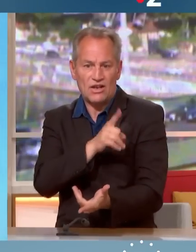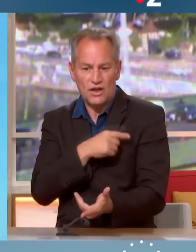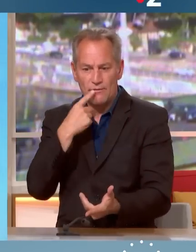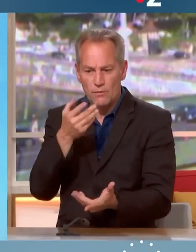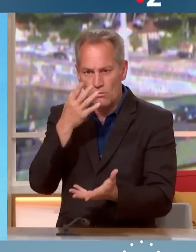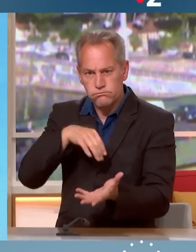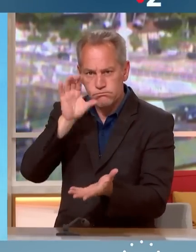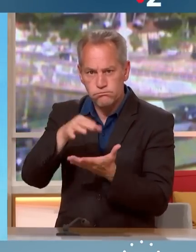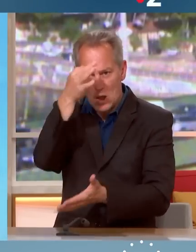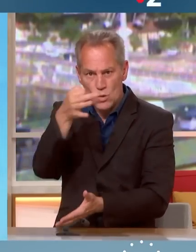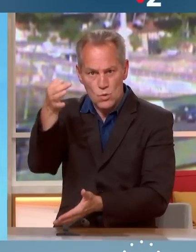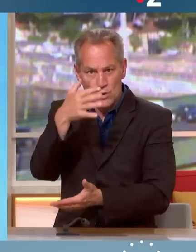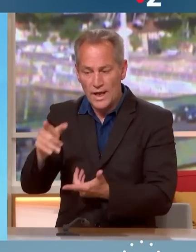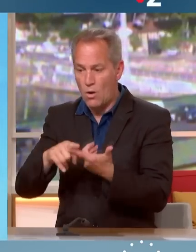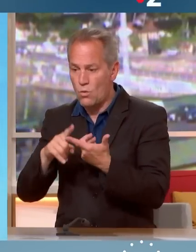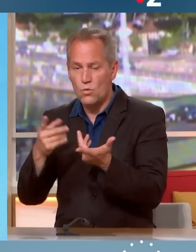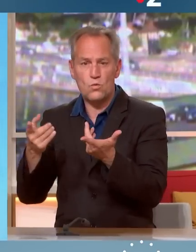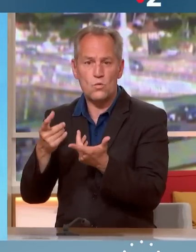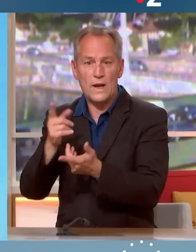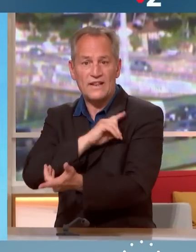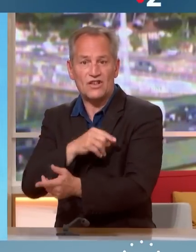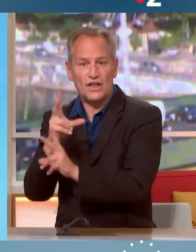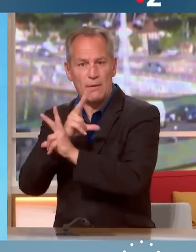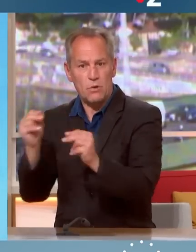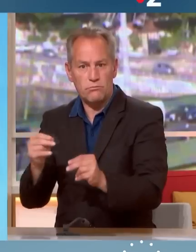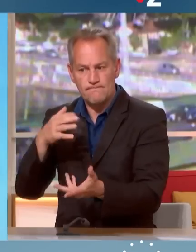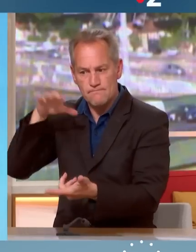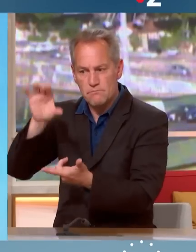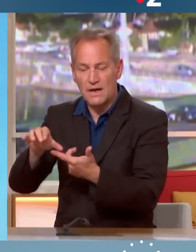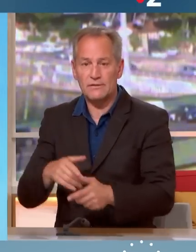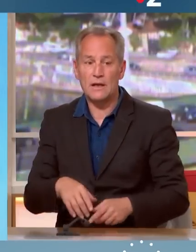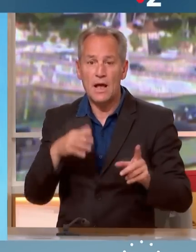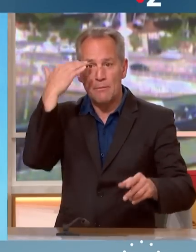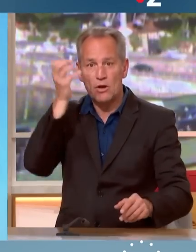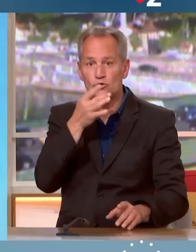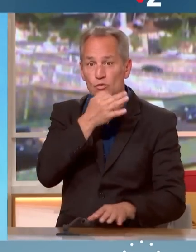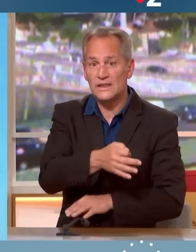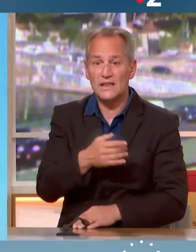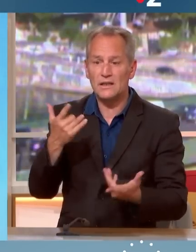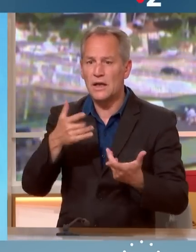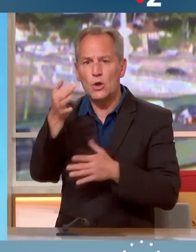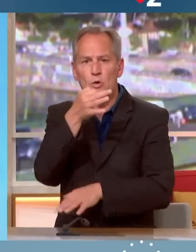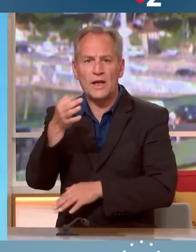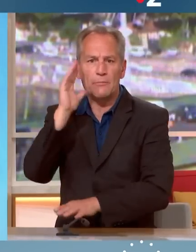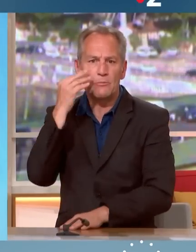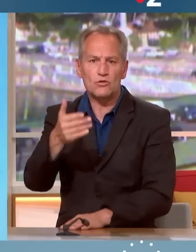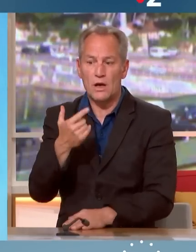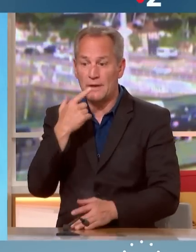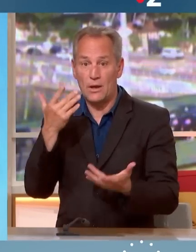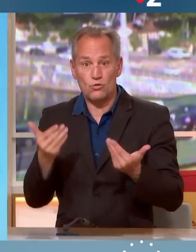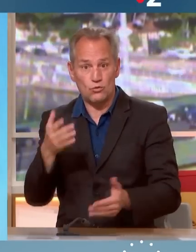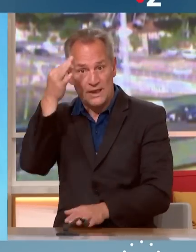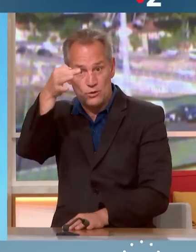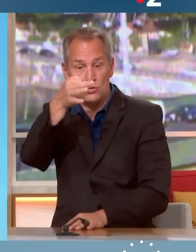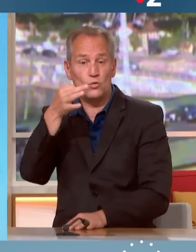le nucléaire. Monsieur Mélenchon nous dit qu'on peut se priver du nucléaire. C'est 70% de notre électricité aujourd'hui. Le nucléaire n'émet